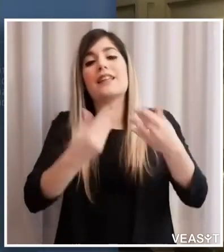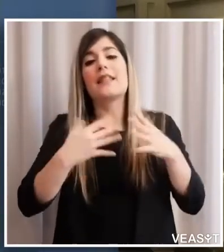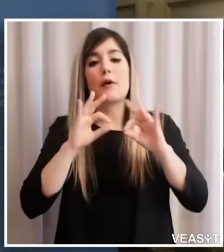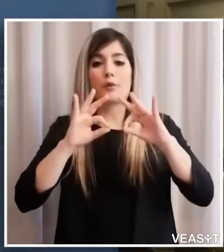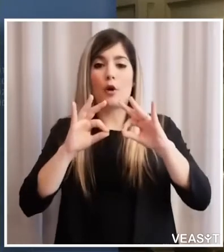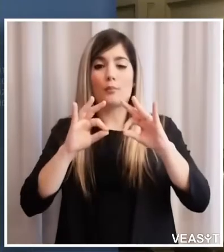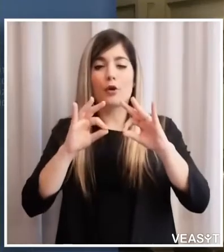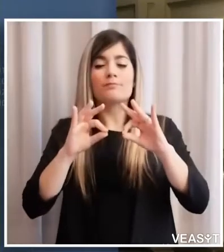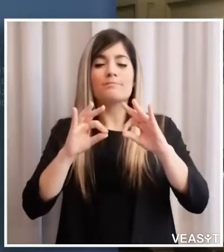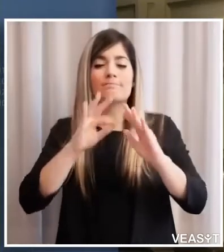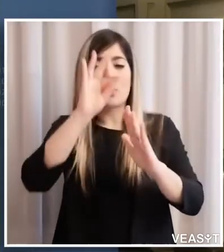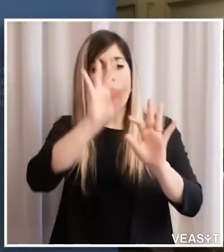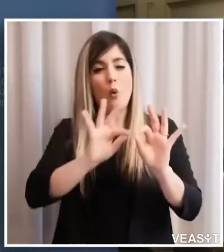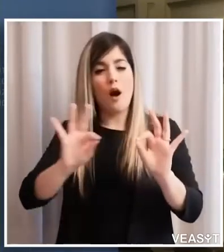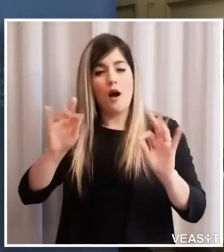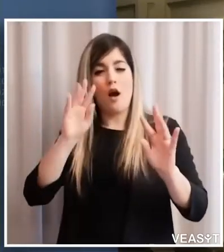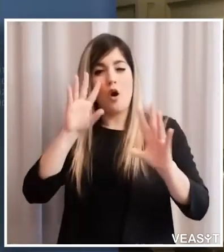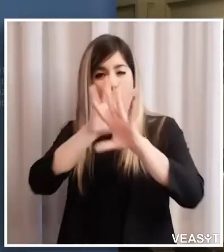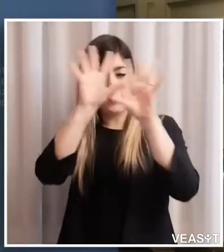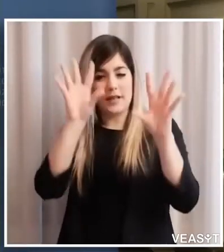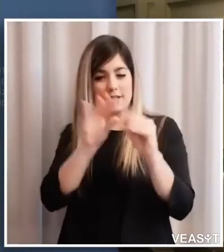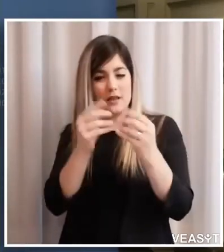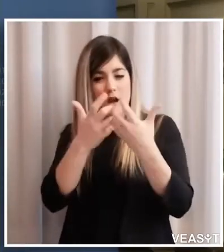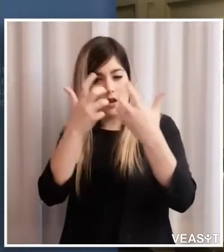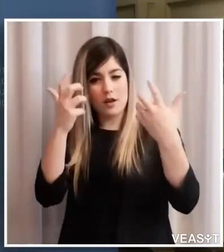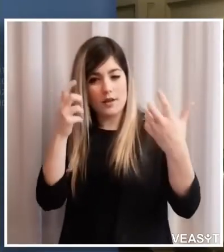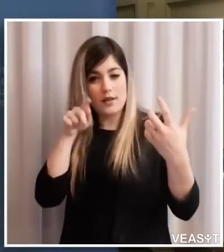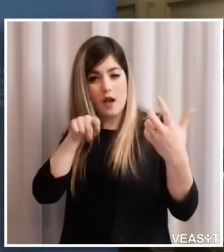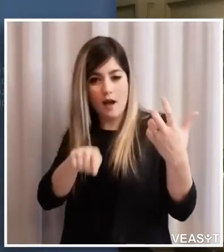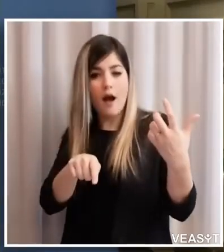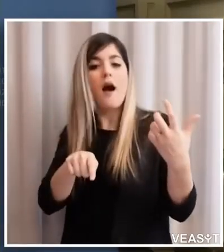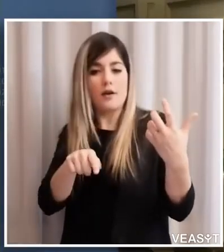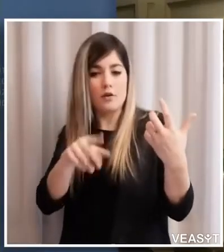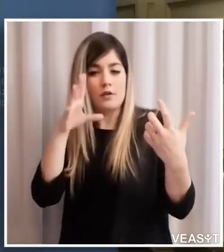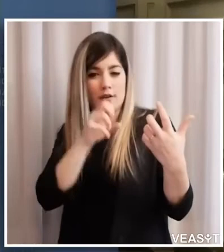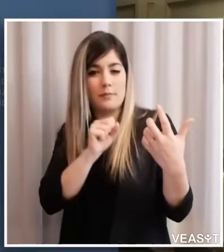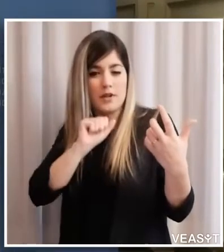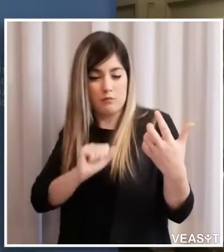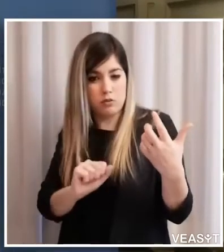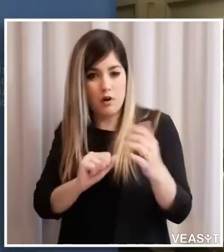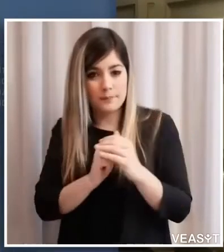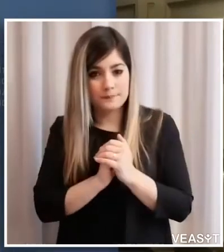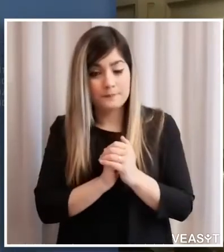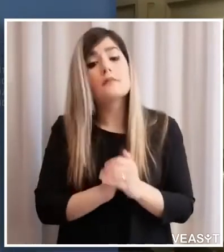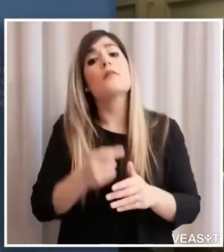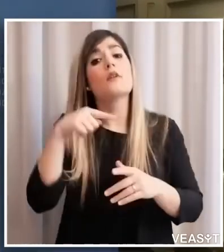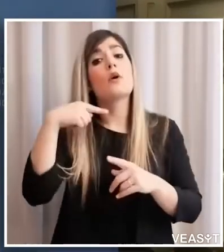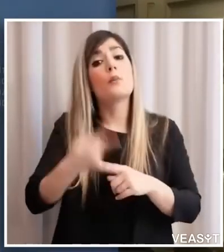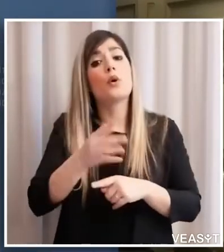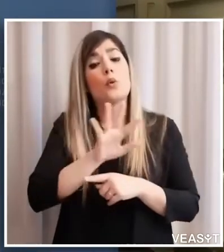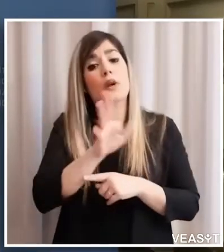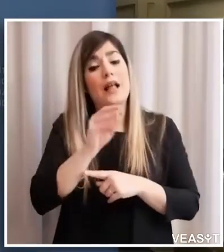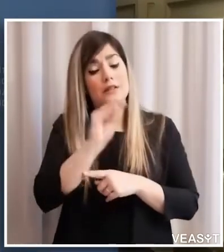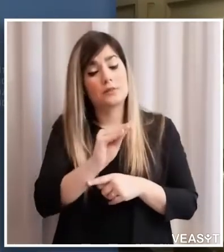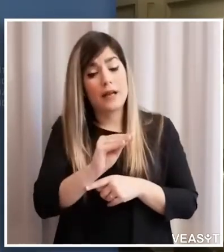collega e sempre secondo questo collega circa la metà delle persone risultate positive ai test